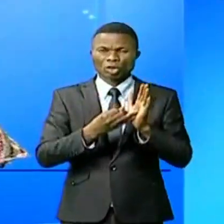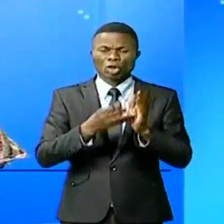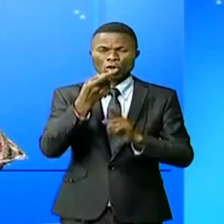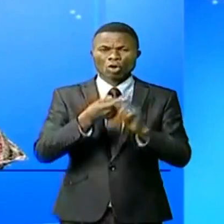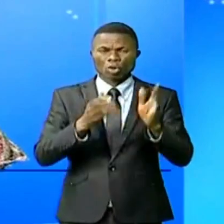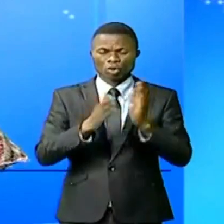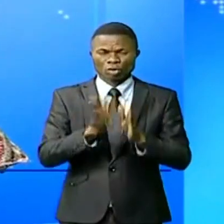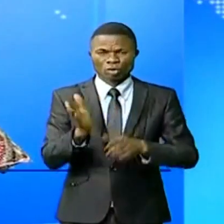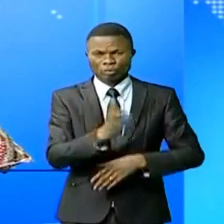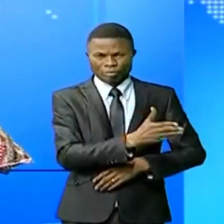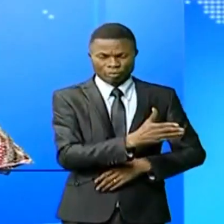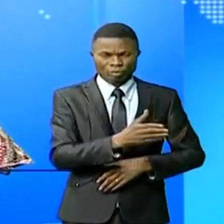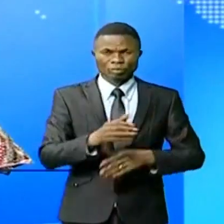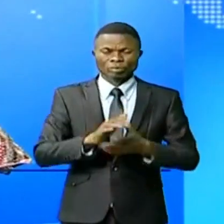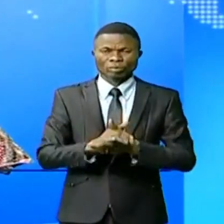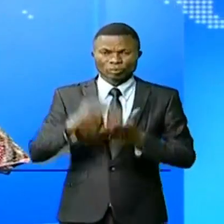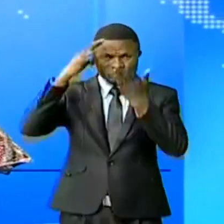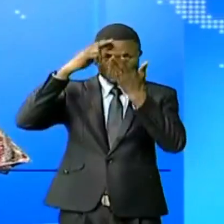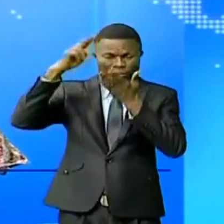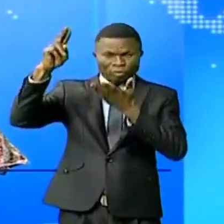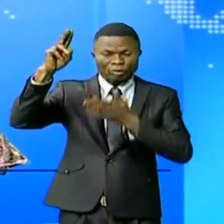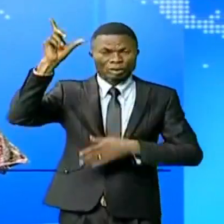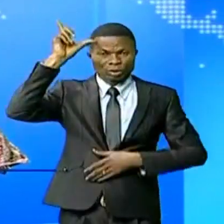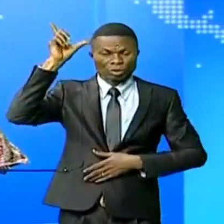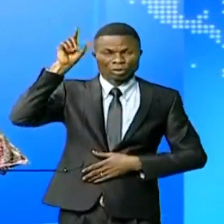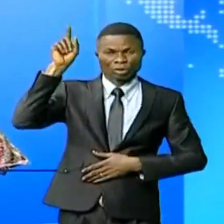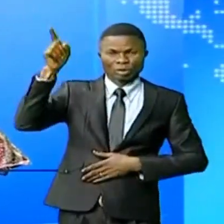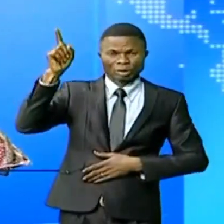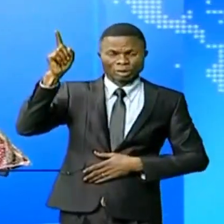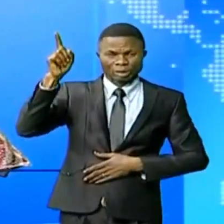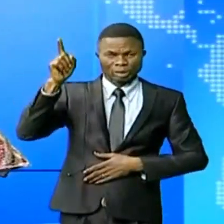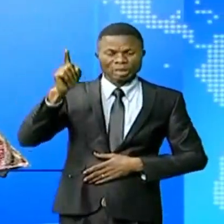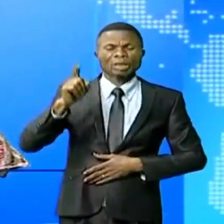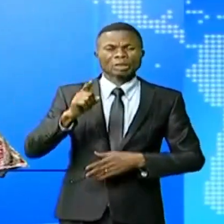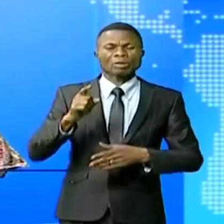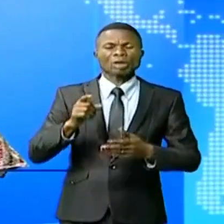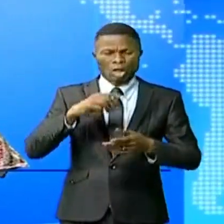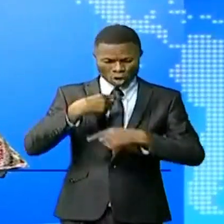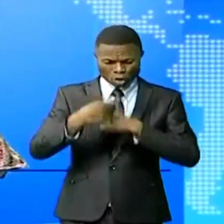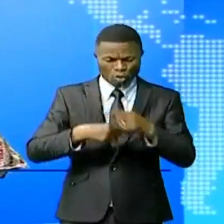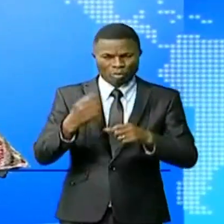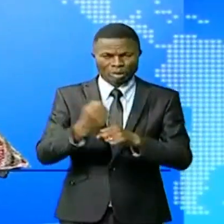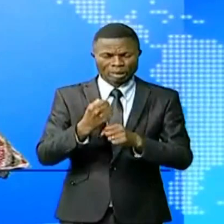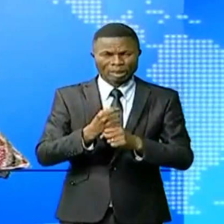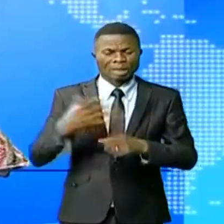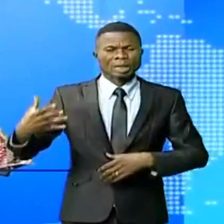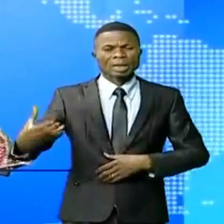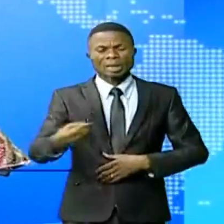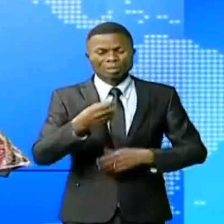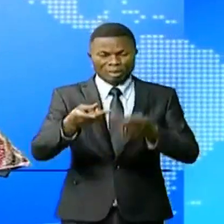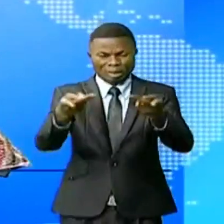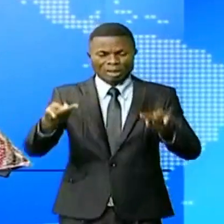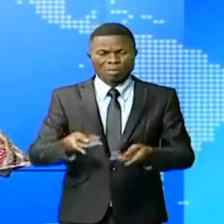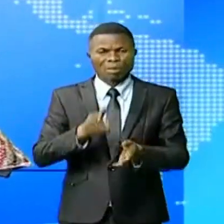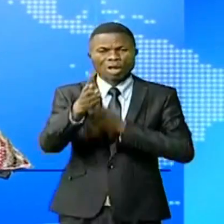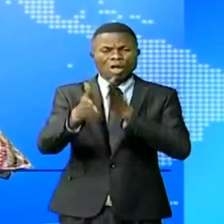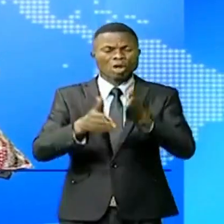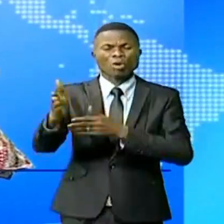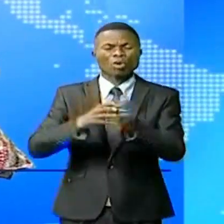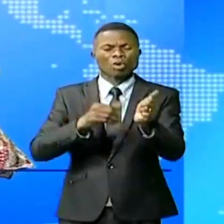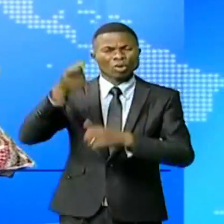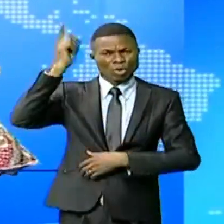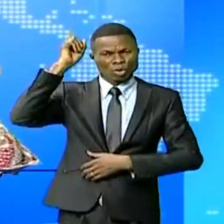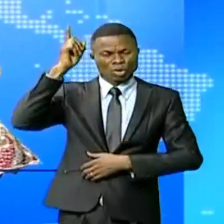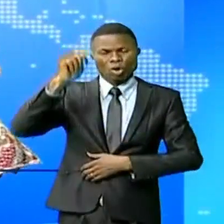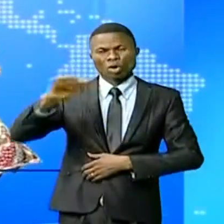Toujours en actualité, l'université de Lubumbashi vient de rentrer dans ses droits. Elle vient de récupérer ses sites spoliés par